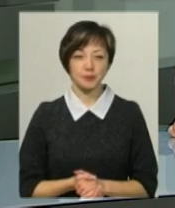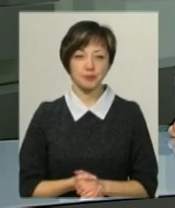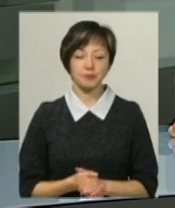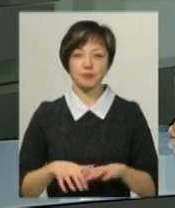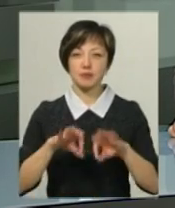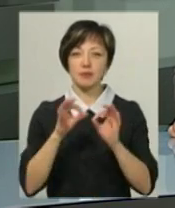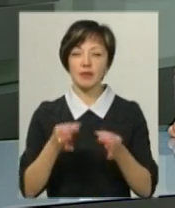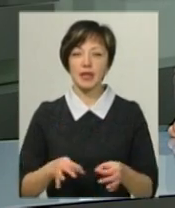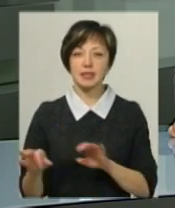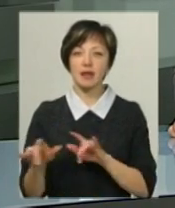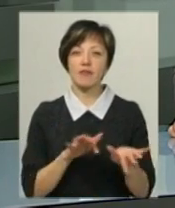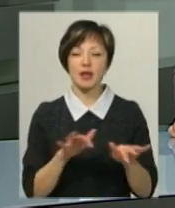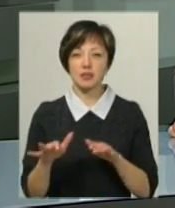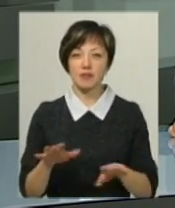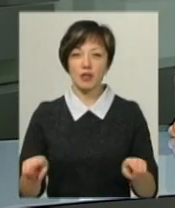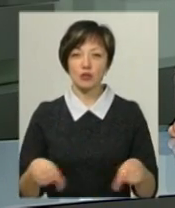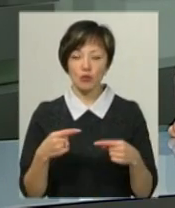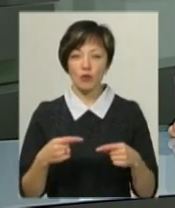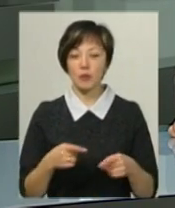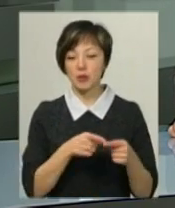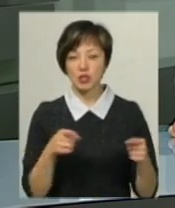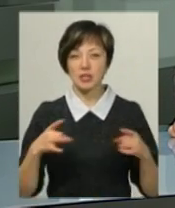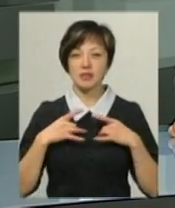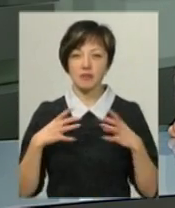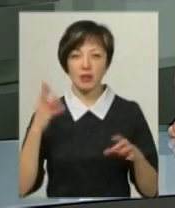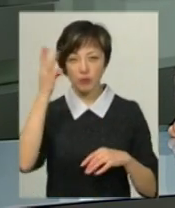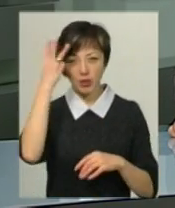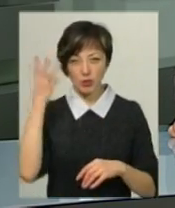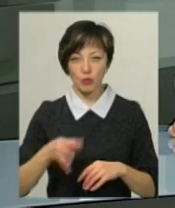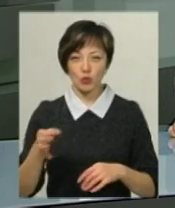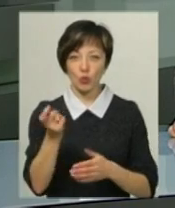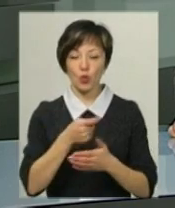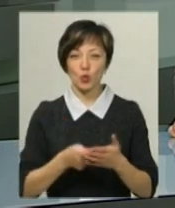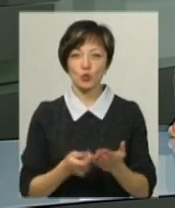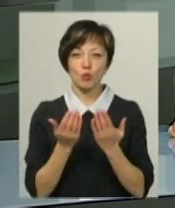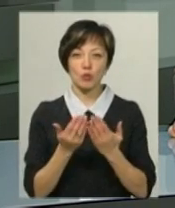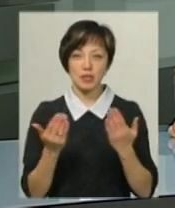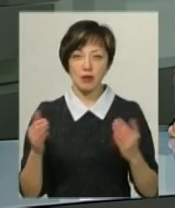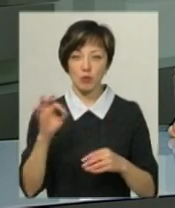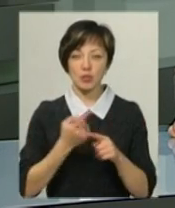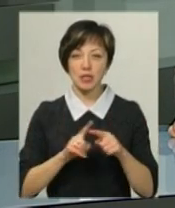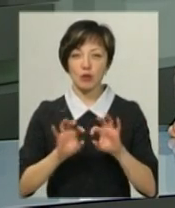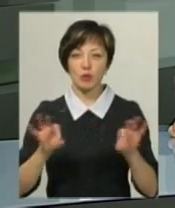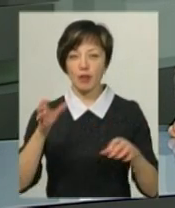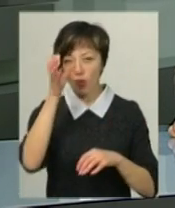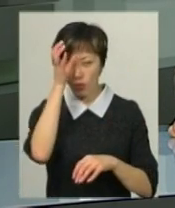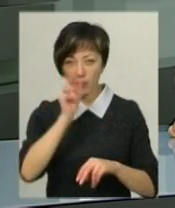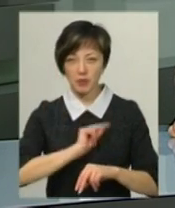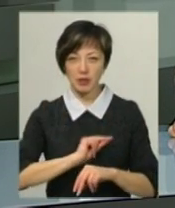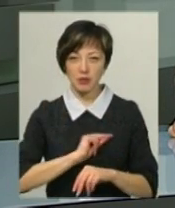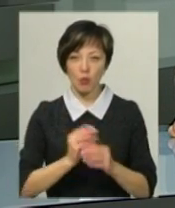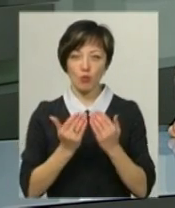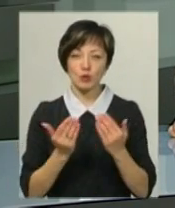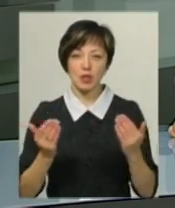Мистецькі квести влаштовують під час новорічно-різдвяних свят у Хмельницькому обласному художньому музеї. Про це розповідає науковий співробітник